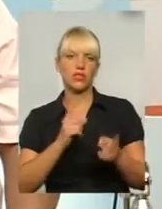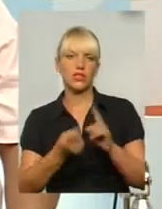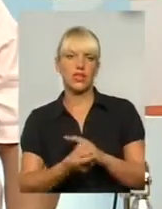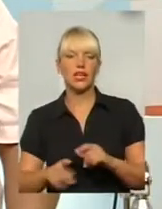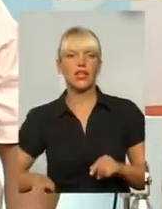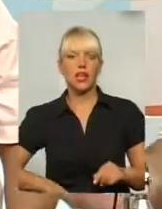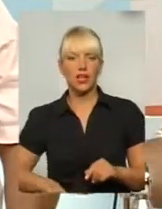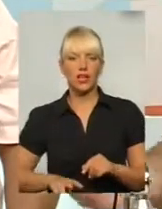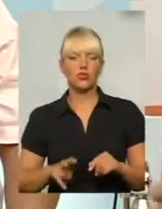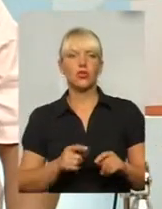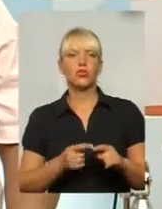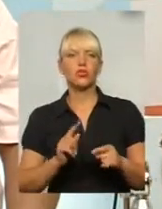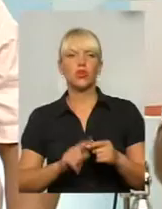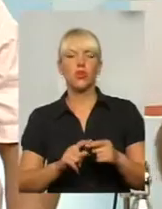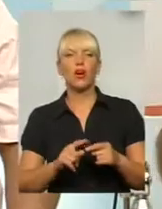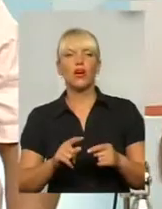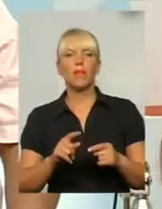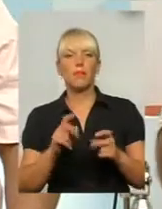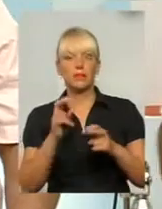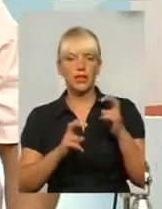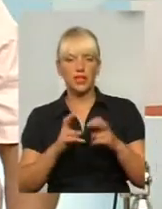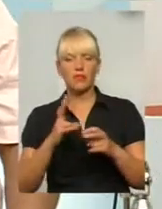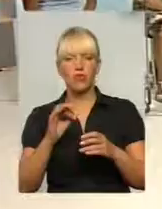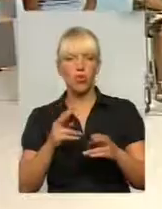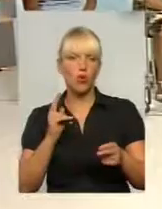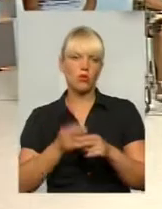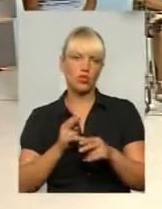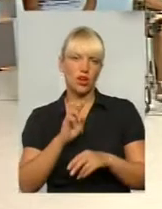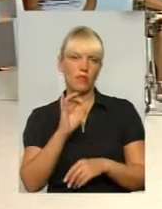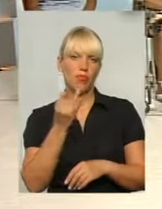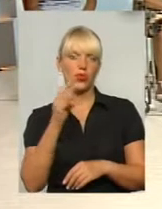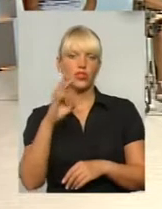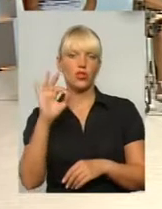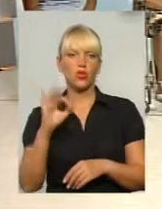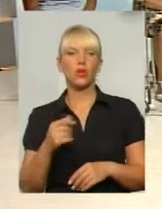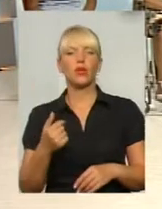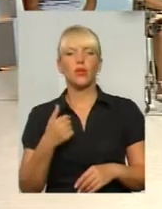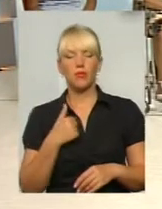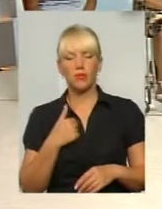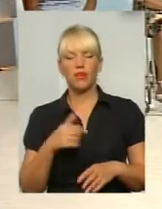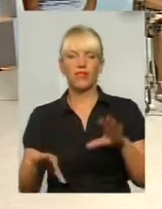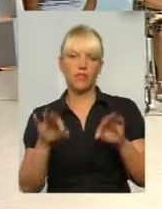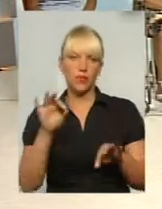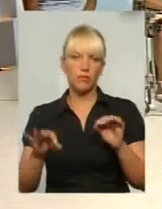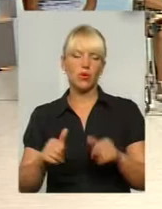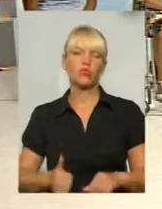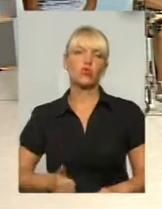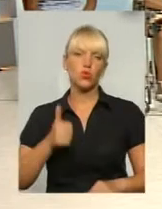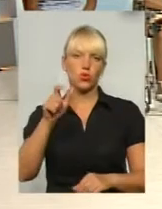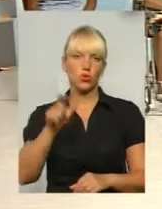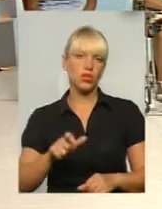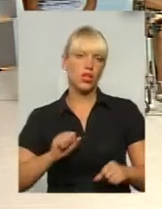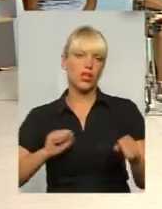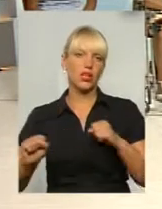підтверненства. Але на шляху дібету стоїть Боченко. Ми враховуємо пропозиції і Боченка, і Людмиле Євгенівне, і виберемо достойну людину керівником